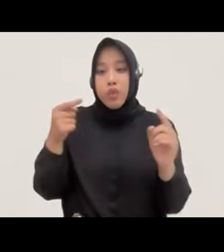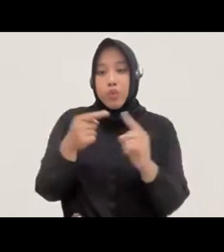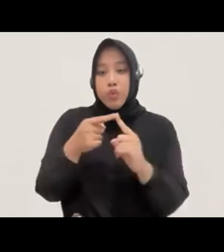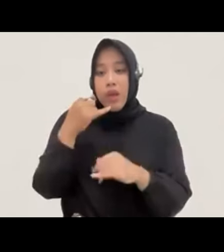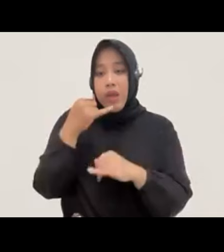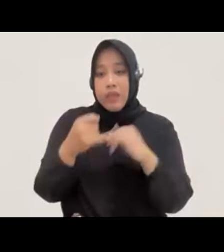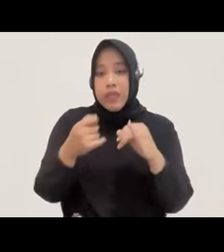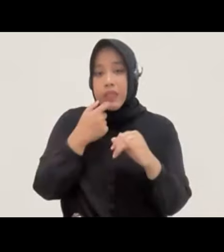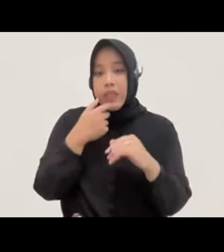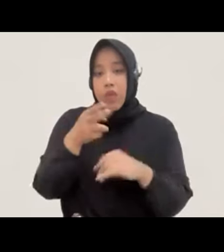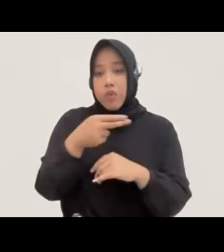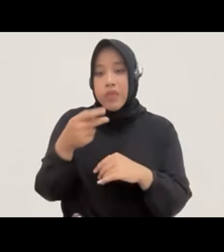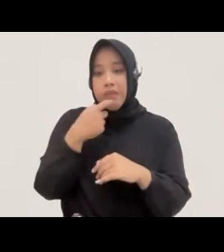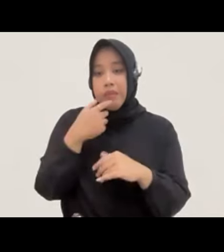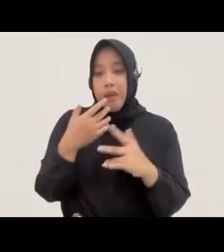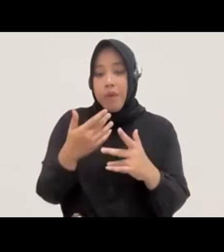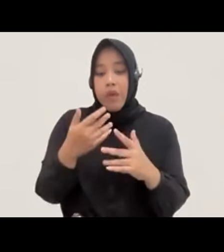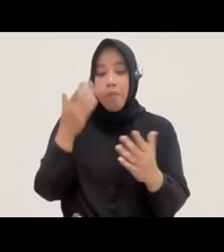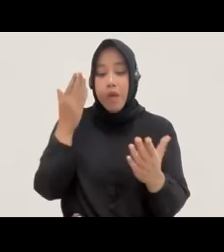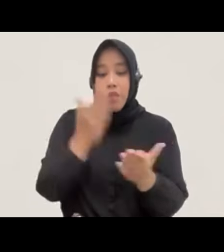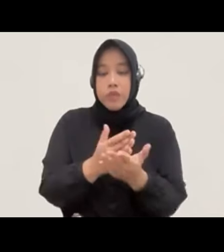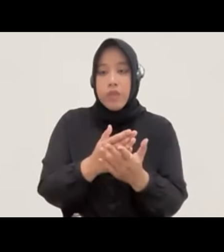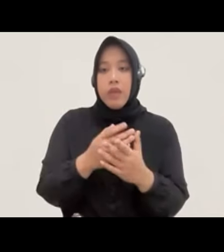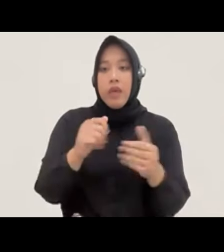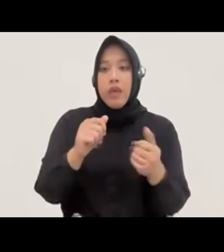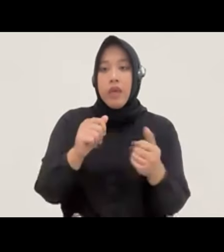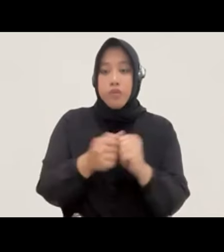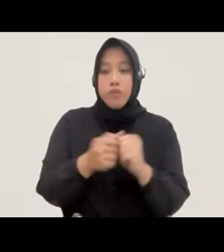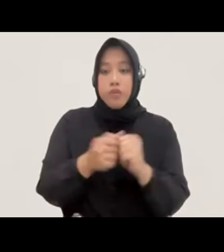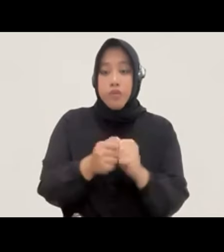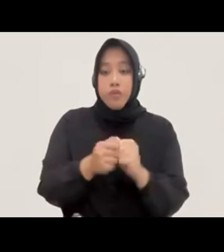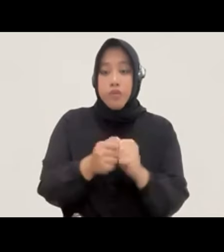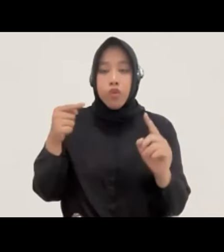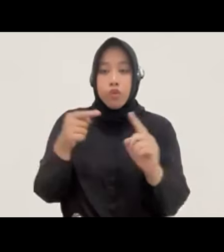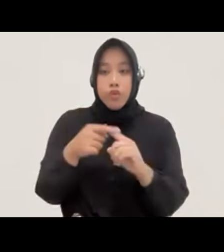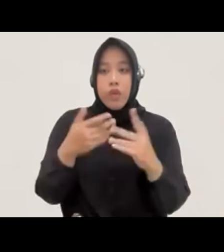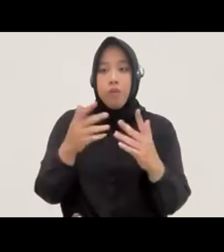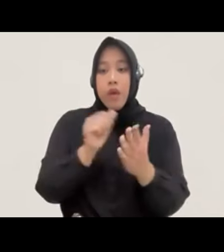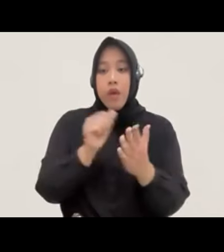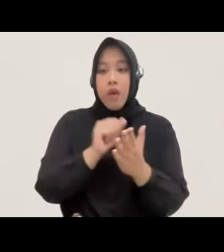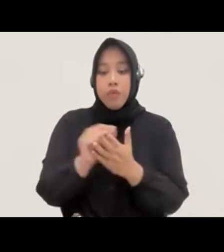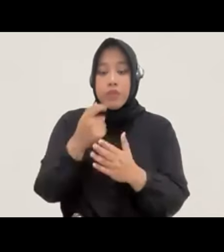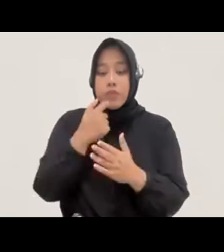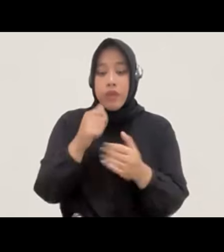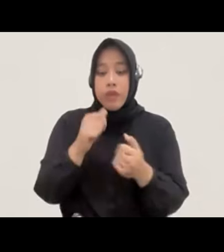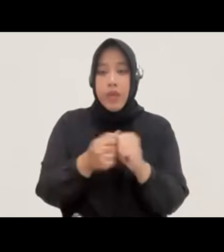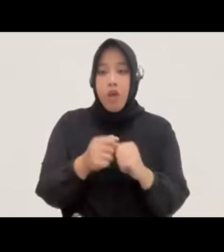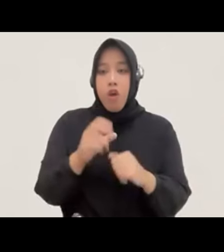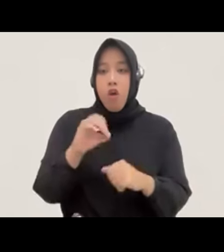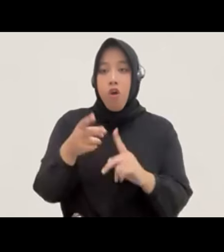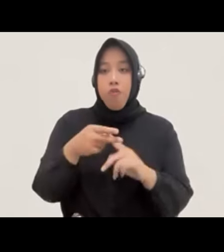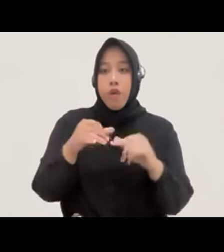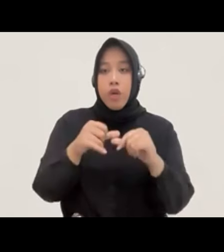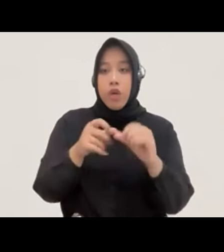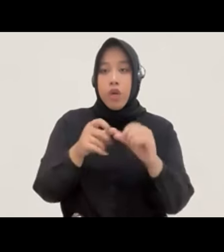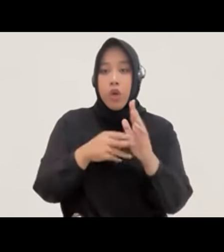Indonesia tadi berujung pada penghentian perkara saja yang mana ditujukan untuk menghentikan persoalan overcrowding bukan untuk pemberdayaan